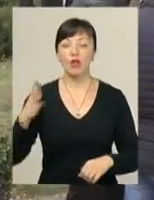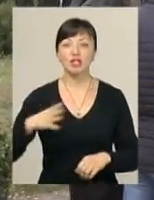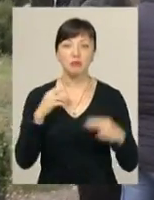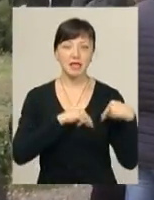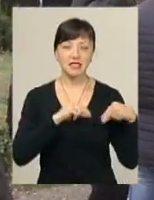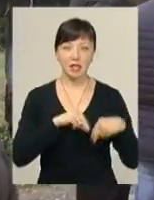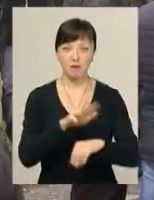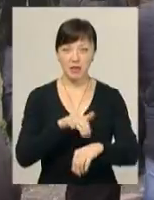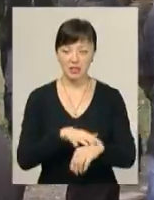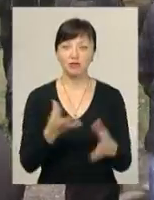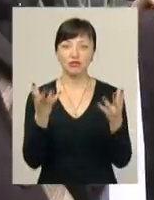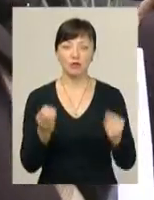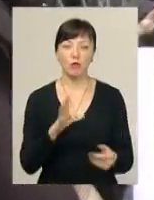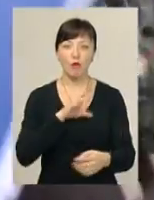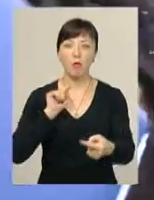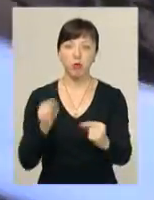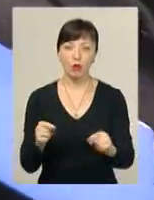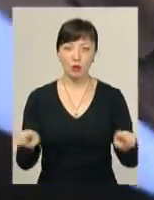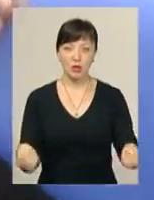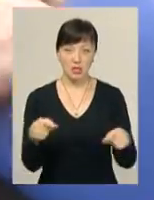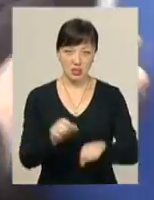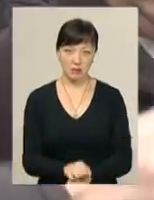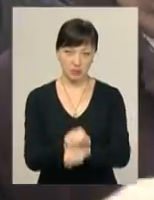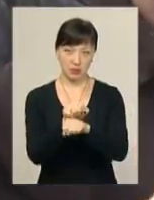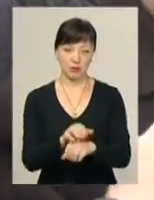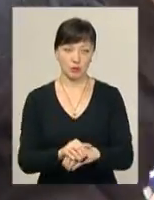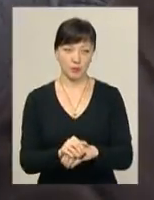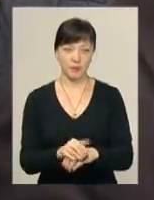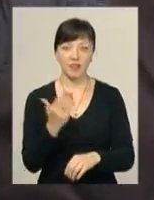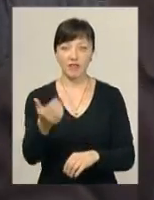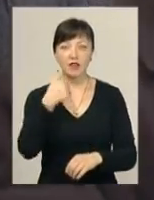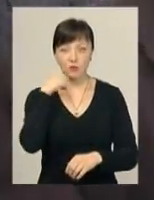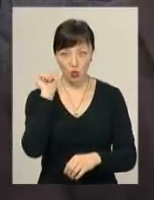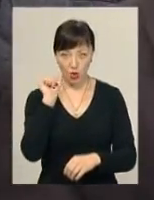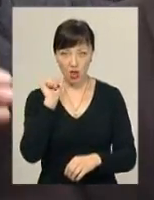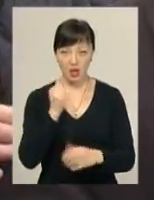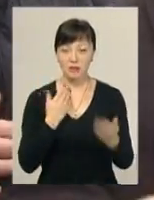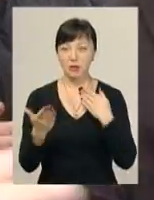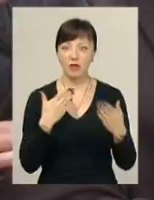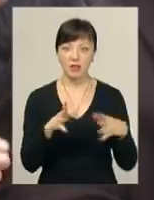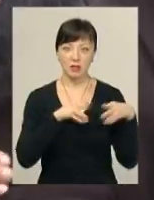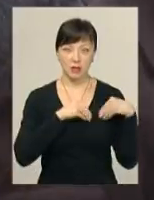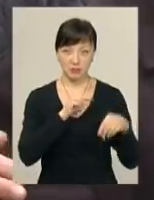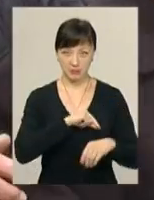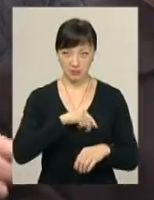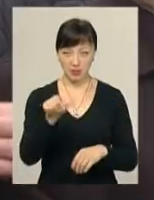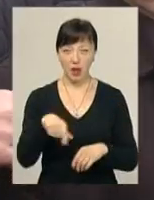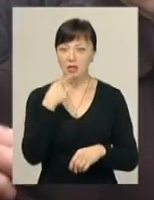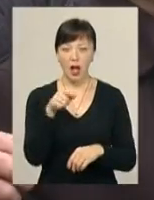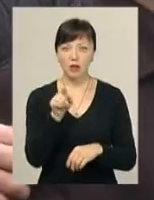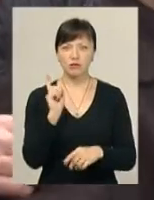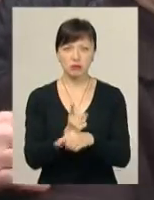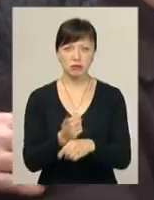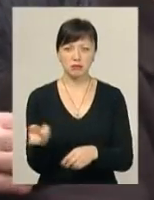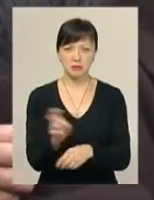працівників МВС, а ще й був проти організації мітингу. Ви вчора спілкувалися з одним нашим працівником і ви казали, що сюди ніхто